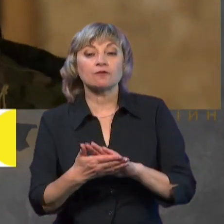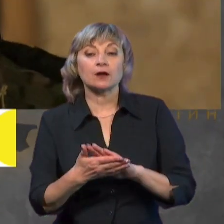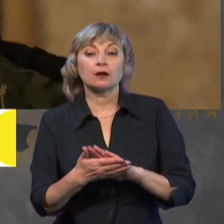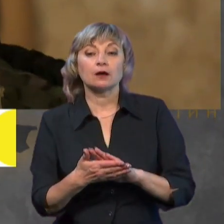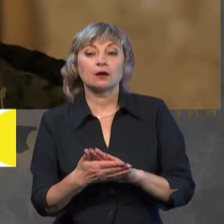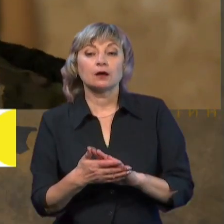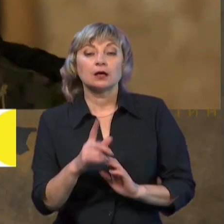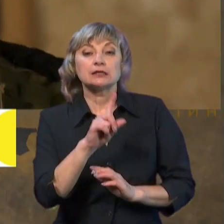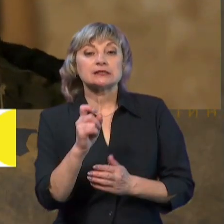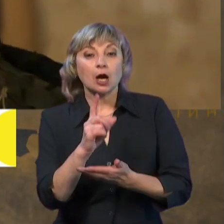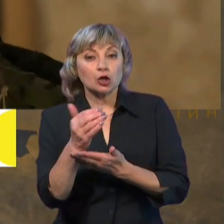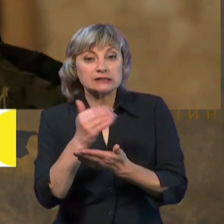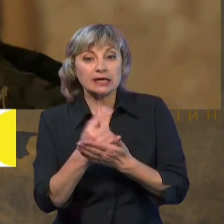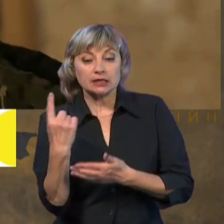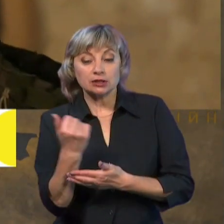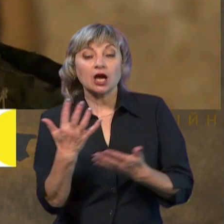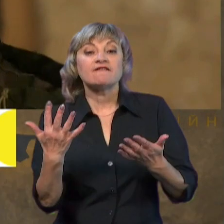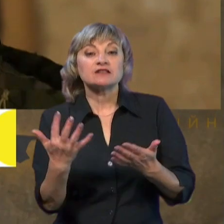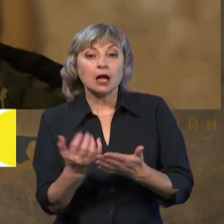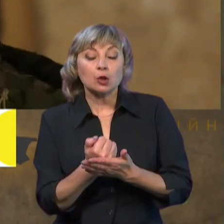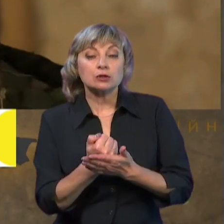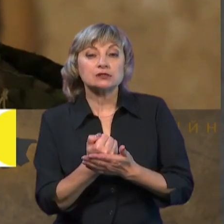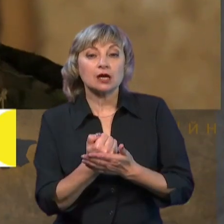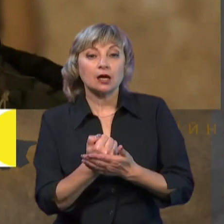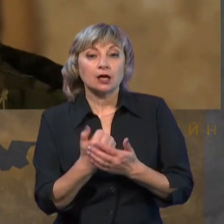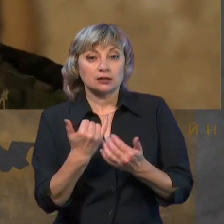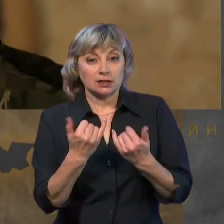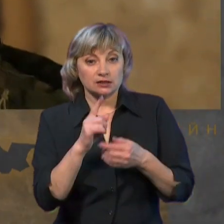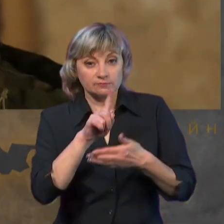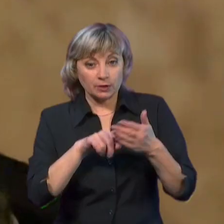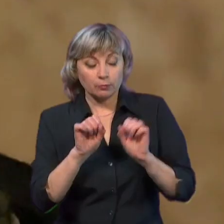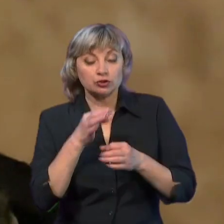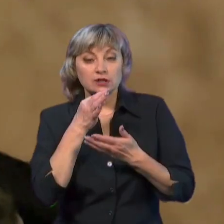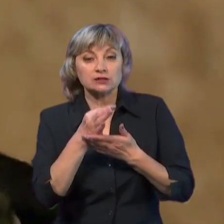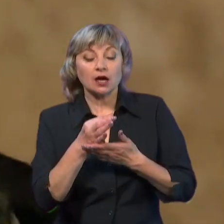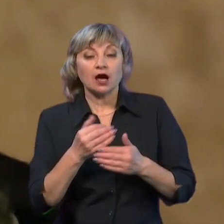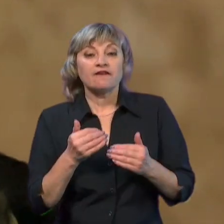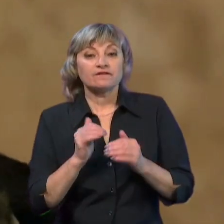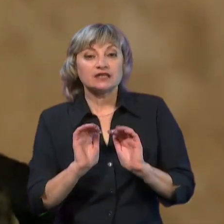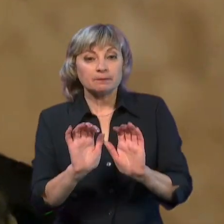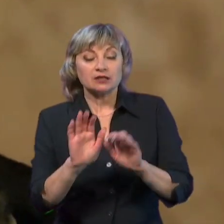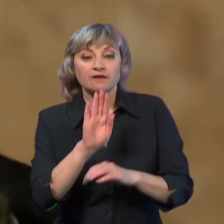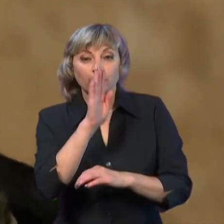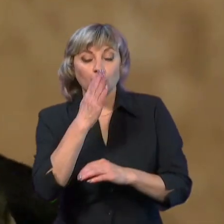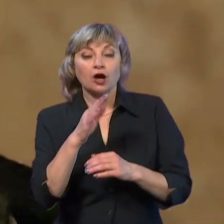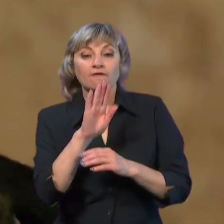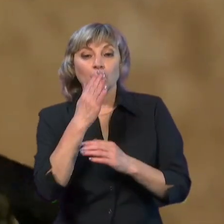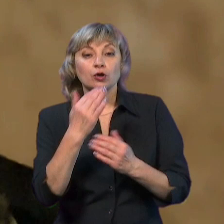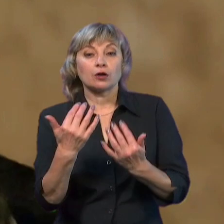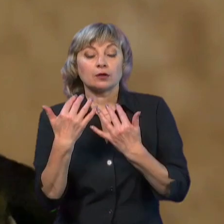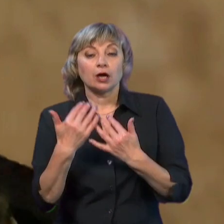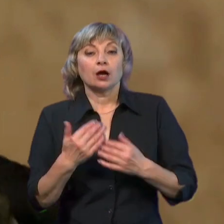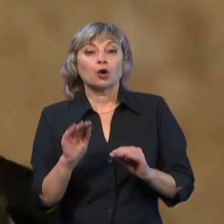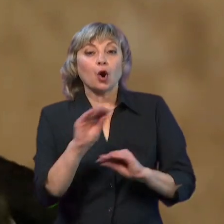За останній тиждень вдалося твердо, зараз можемо сказати, відбити навалу ворога. Ворог штурмував комбінованою